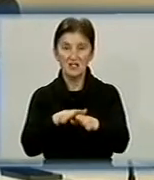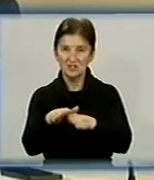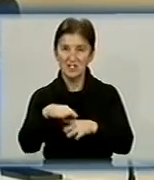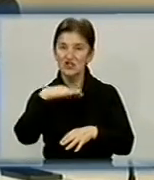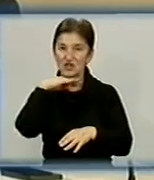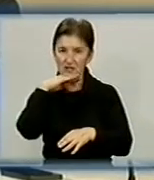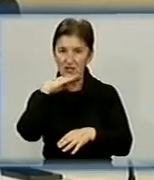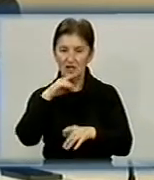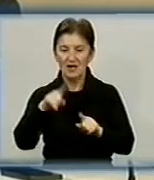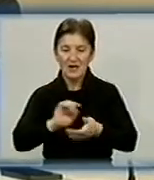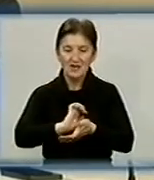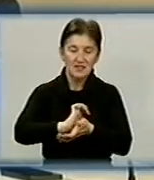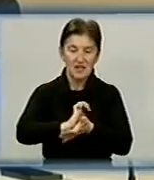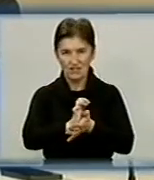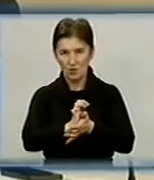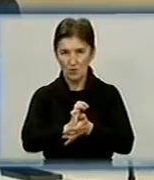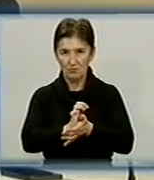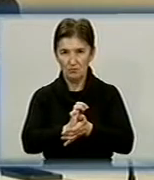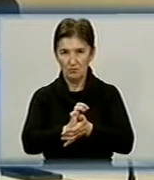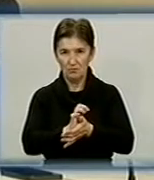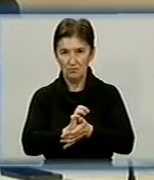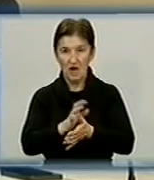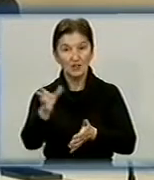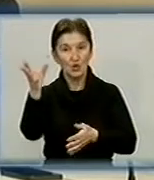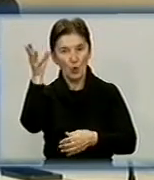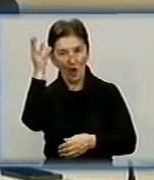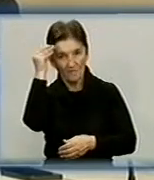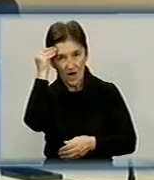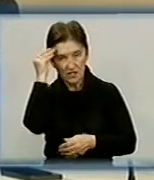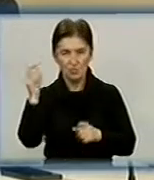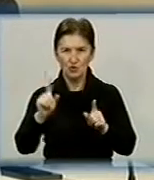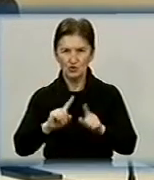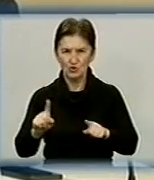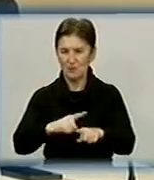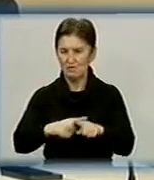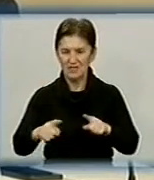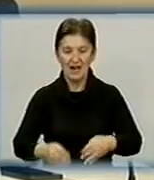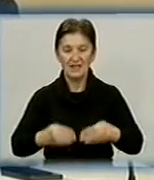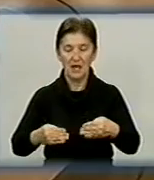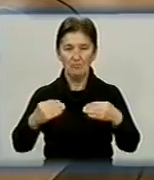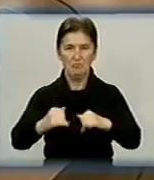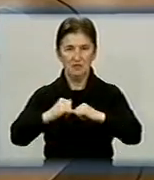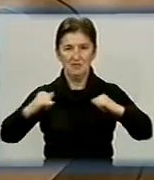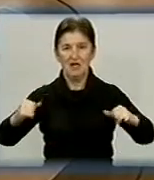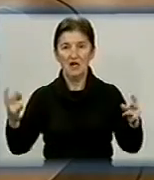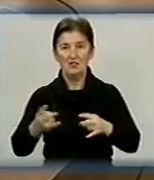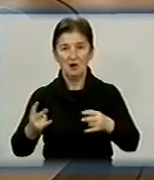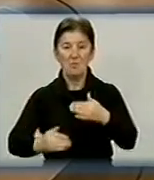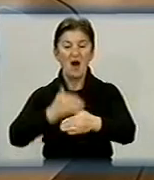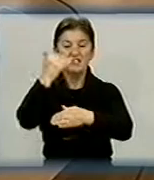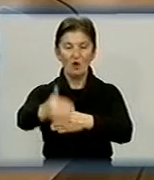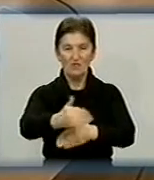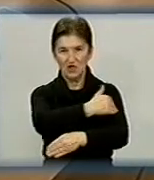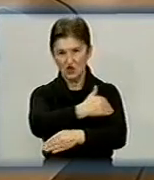на ньому тісно. А з урахуванням того, що ми різко нарощуємо темп, потрібно шукати зовнішні ринки. Ми